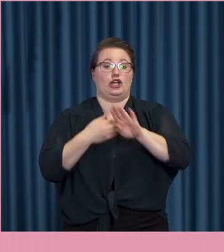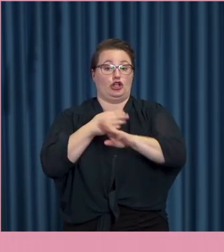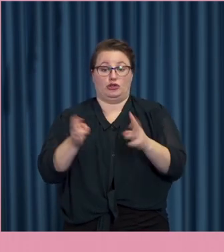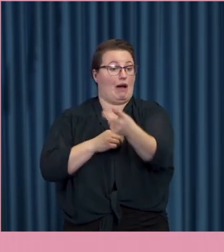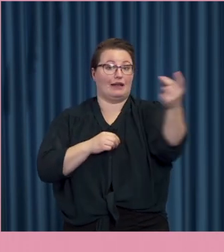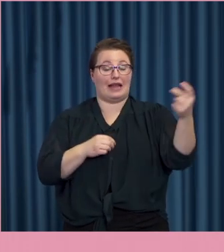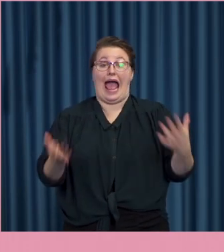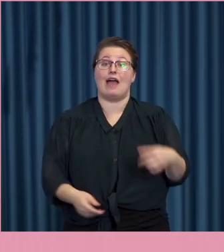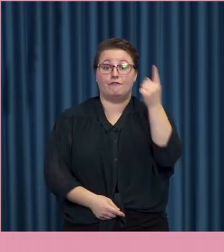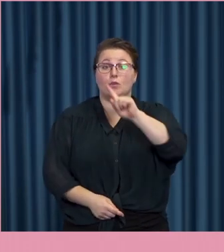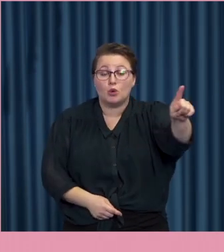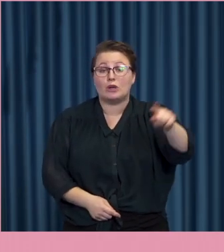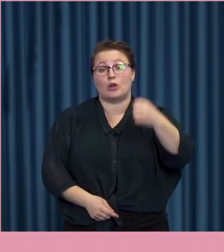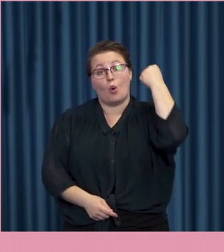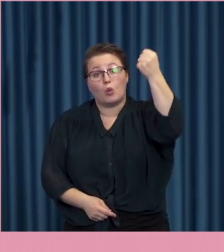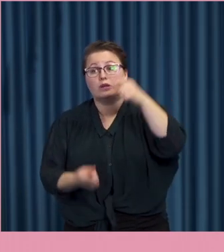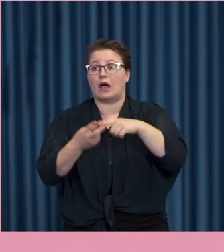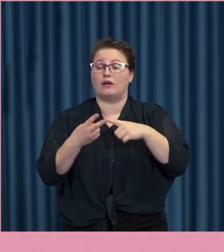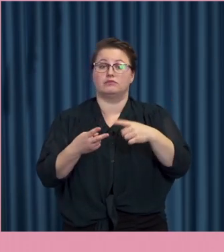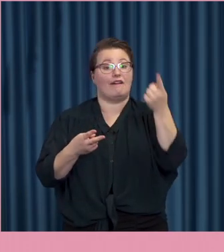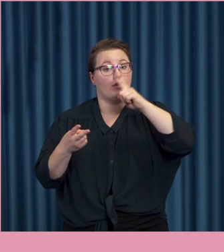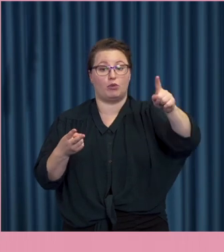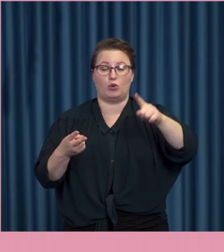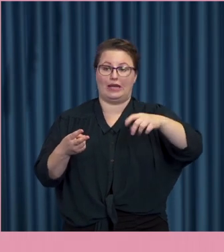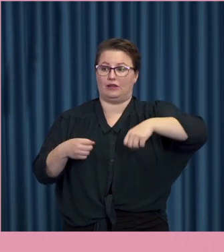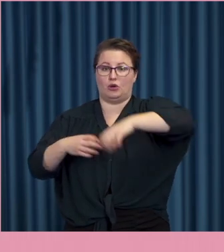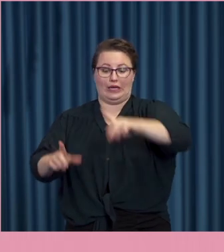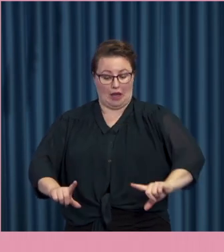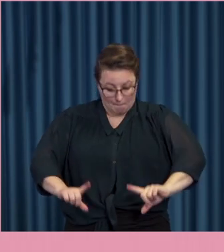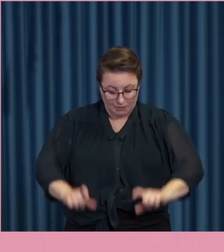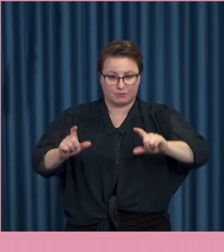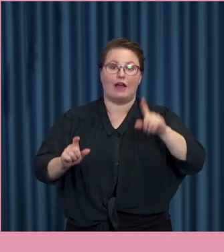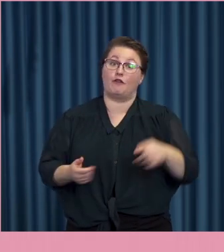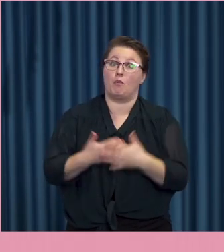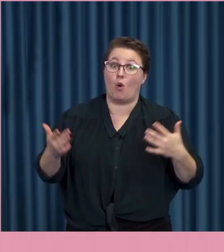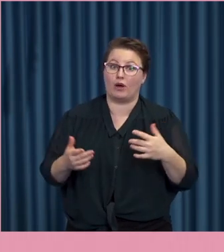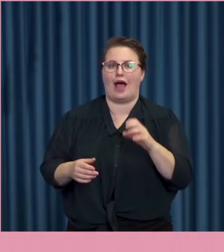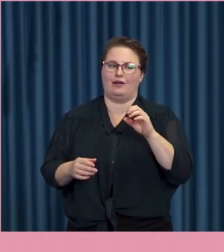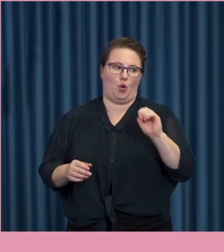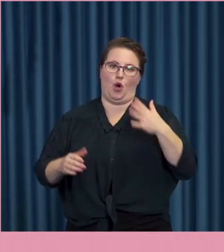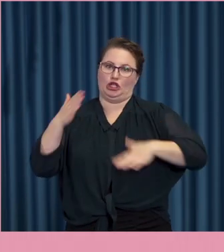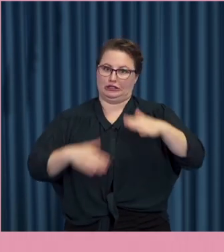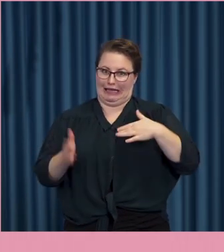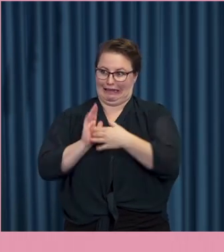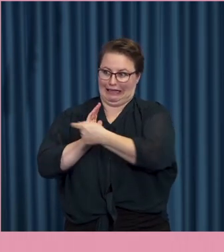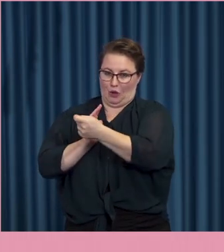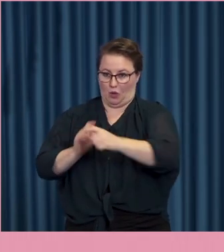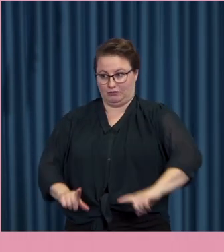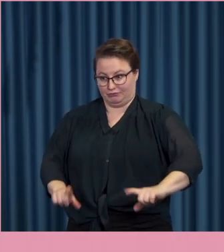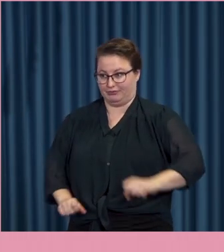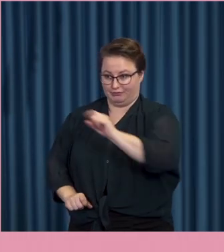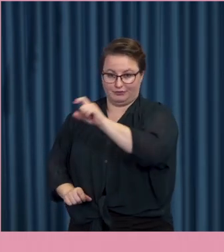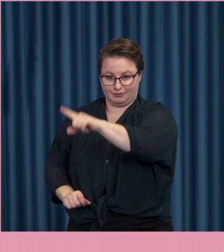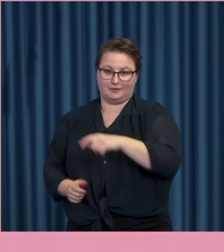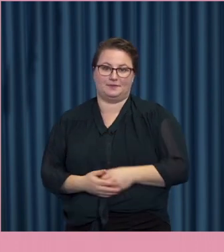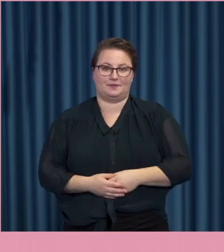att hota någon. Det är förbjudet att skicka hem dick pics. Alltför många i alla fall. Oönskat till någon för att ta en rättslig frågeställning.